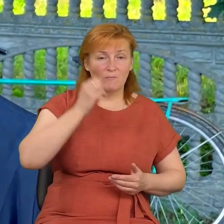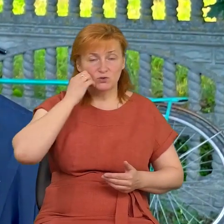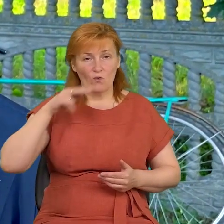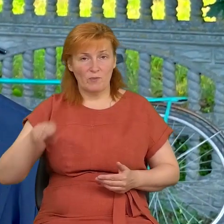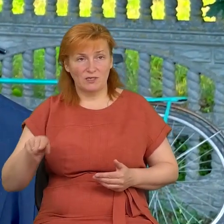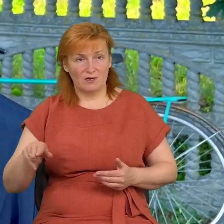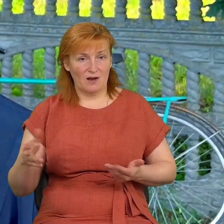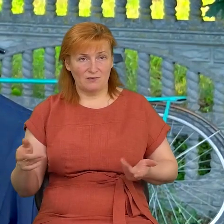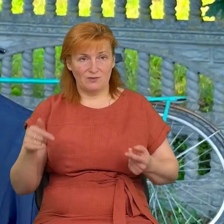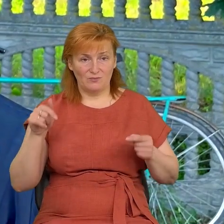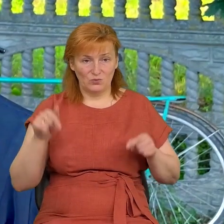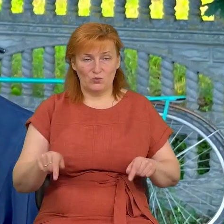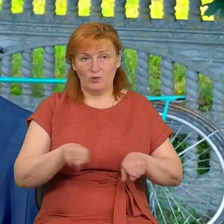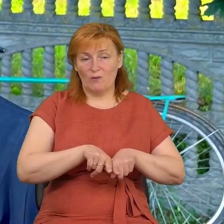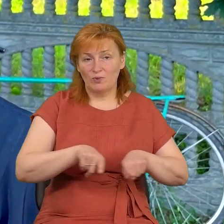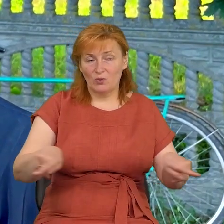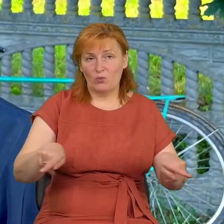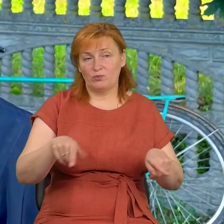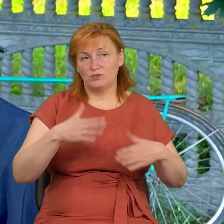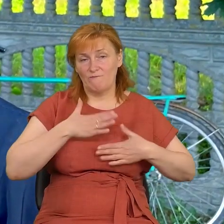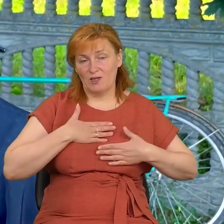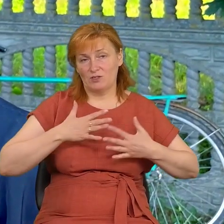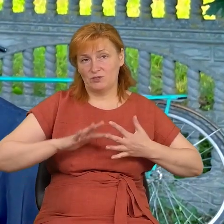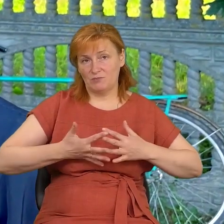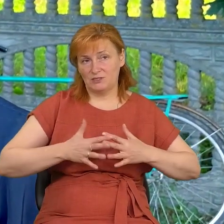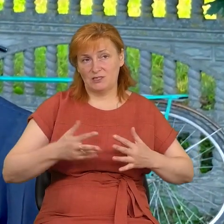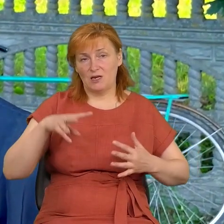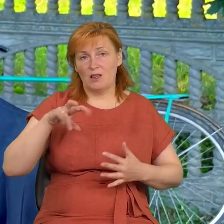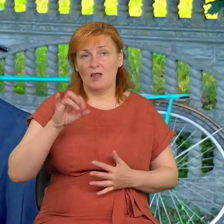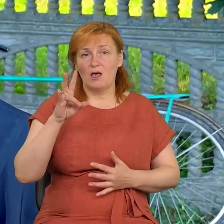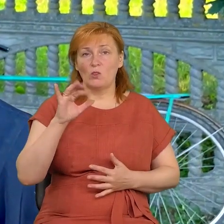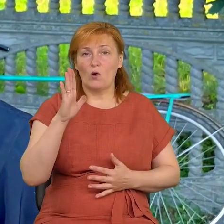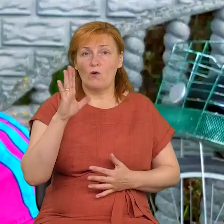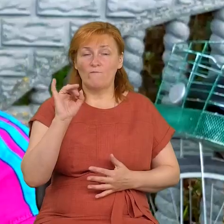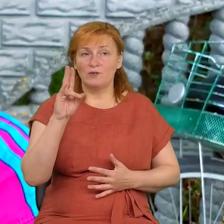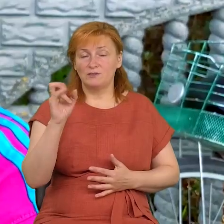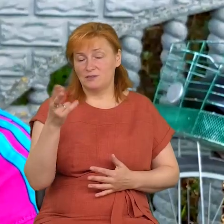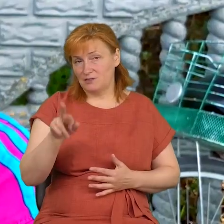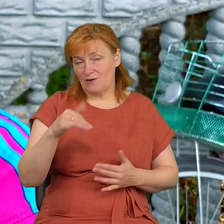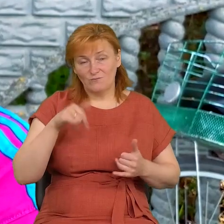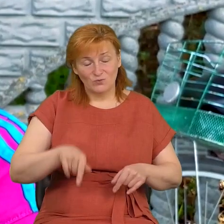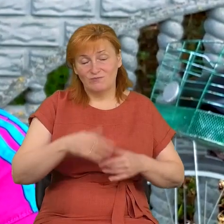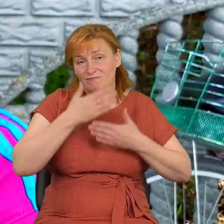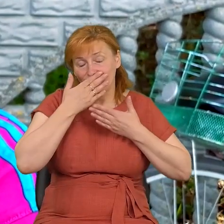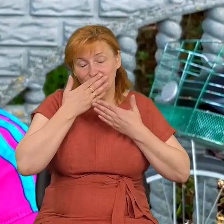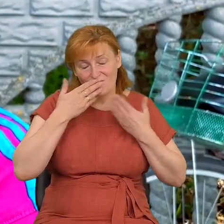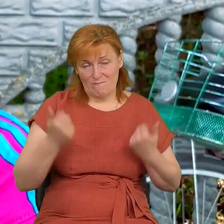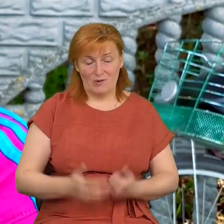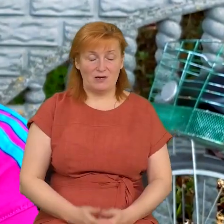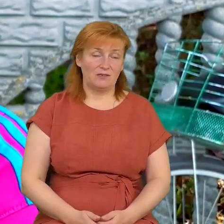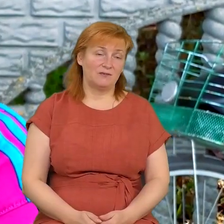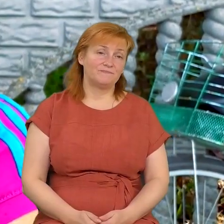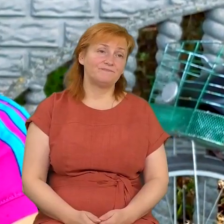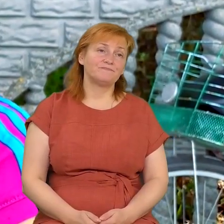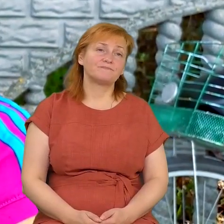Прилуччині, в нашому селі Леновиця та взагалі в Прилучському районі немає. Наша церква, українська церква Московського